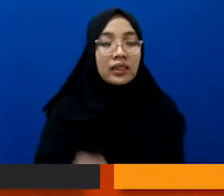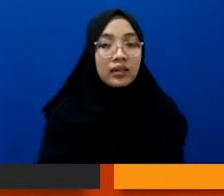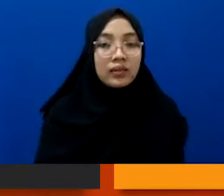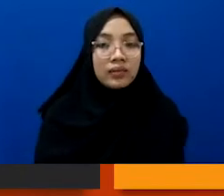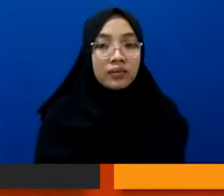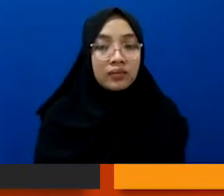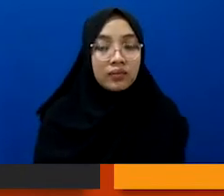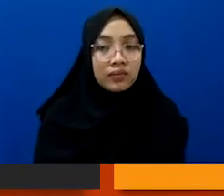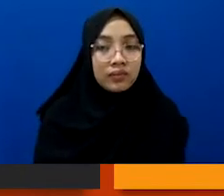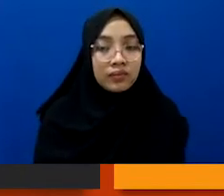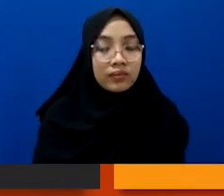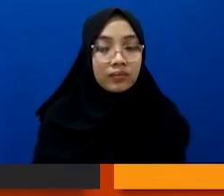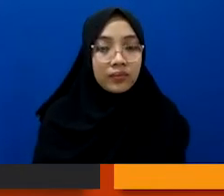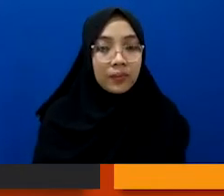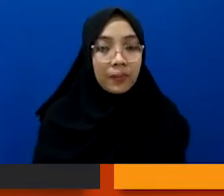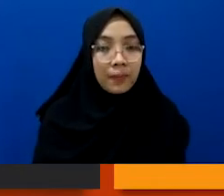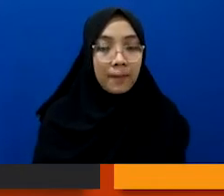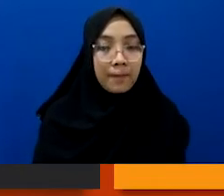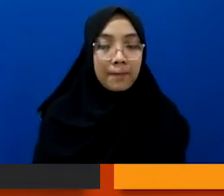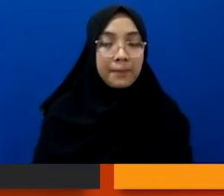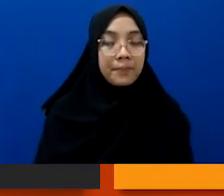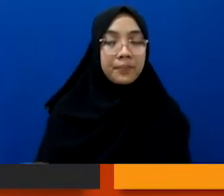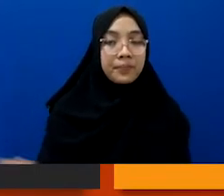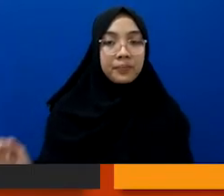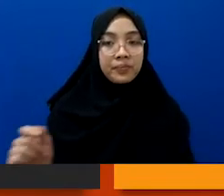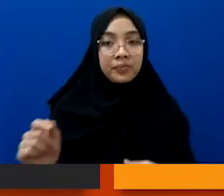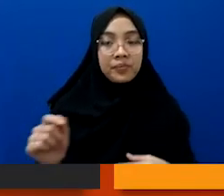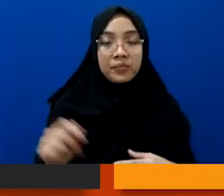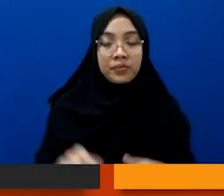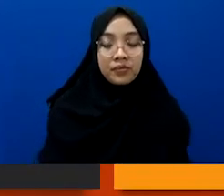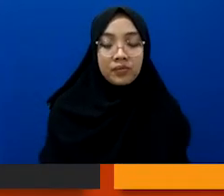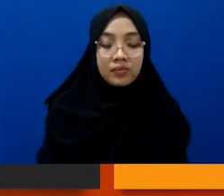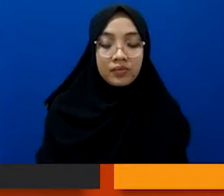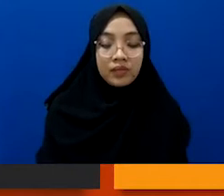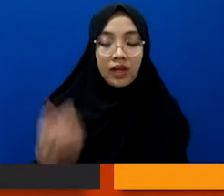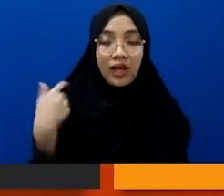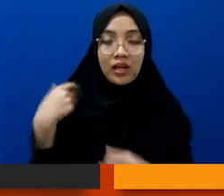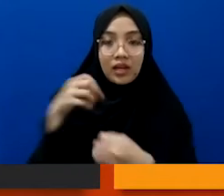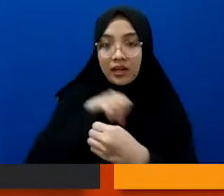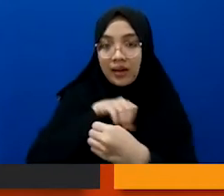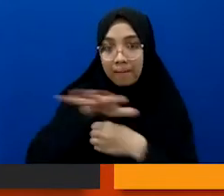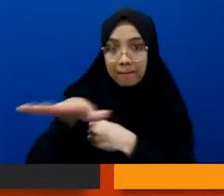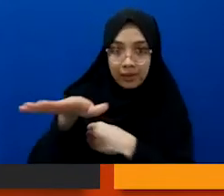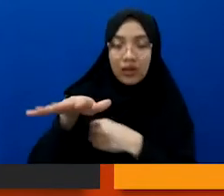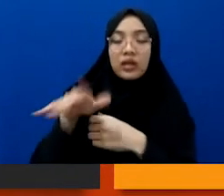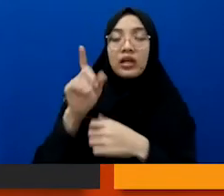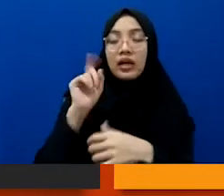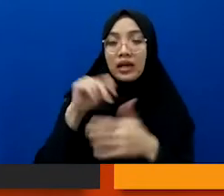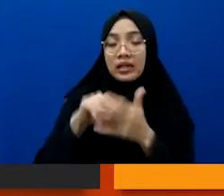Jadi, pas tulisan muncul, ada dampaknya ya, adanya beberapa